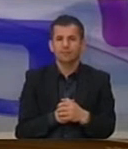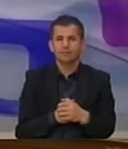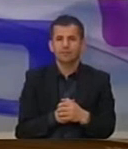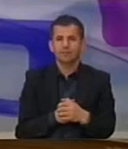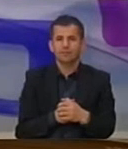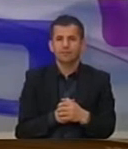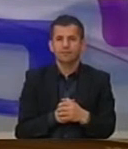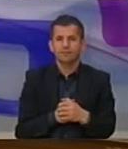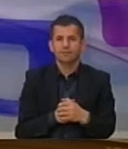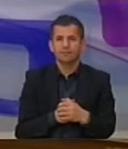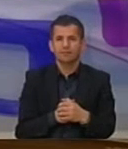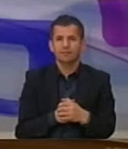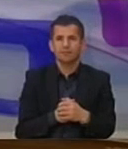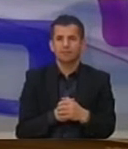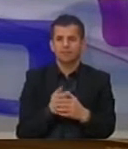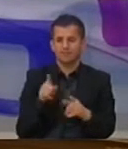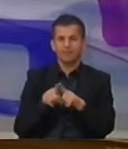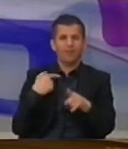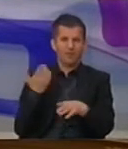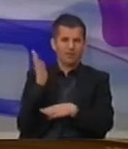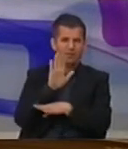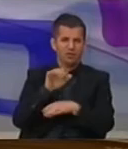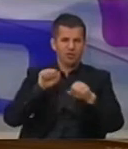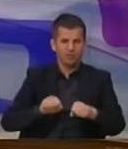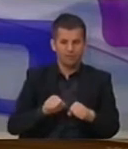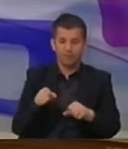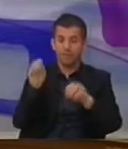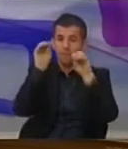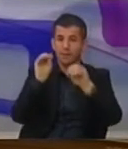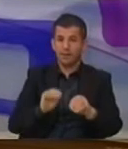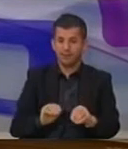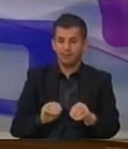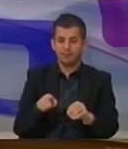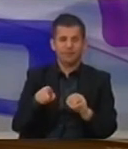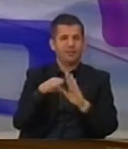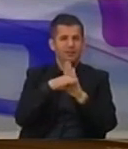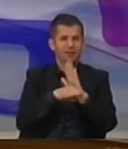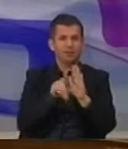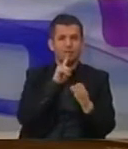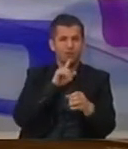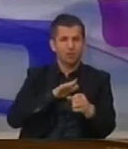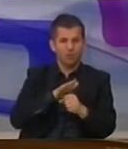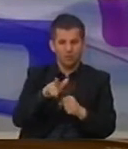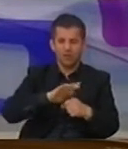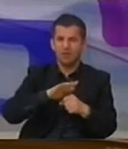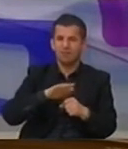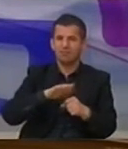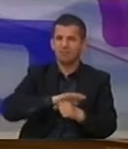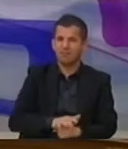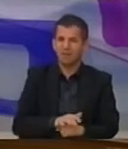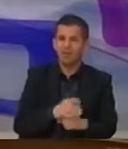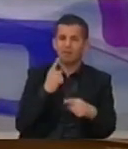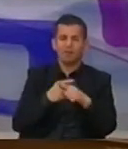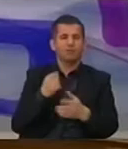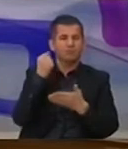Sa dhënë përfacu si qeverisë? Hartimi dhe miratimi ligjit kundërdhunës në sporti, ligjit për sponsorizime,